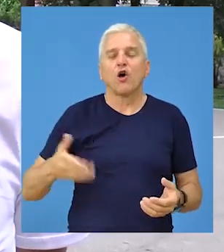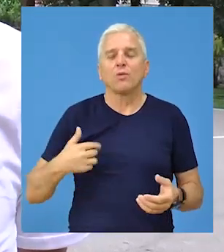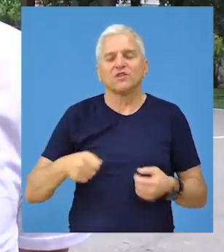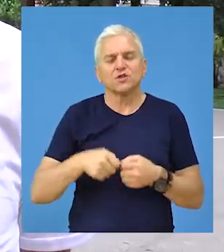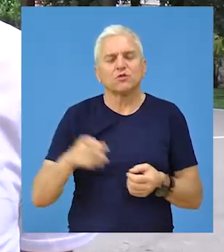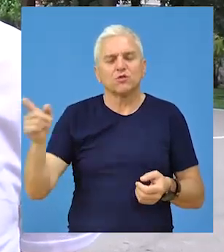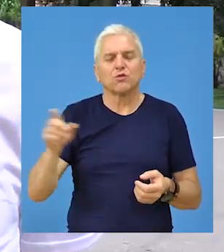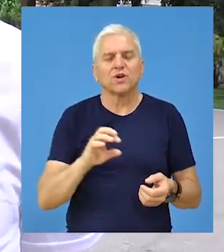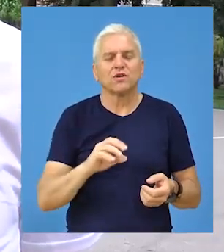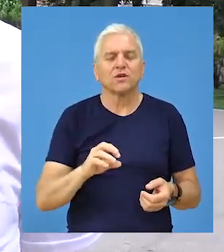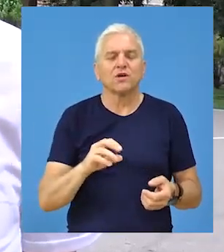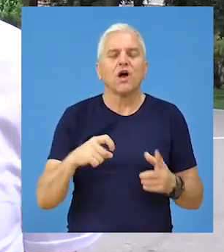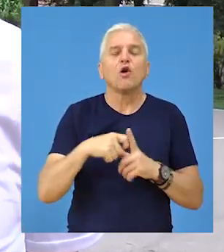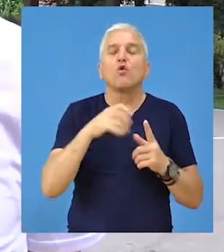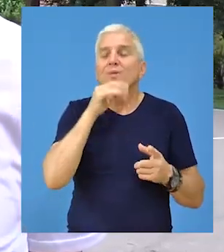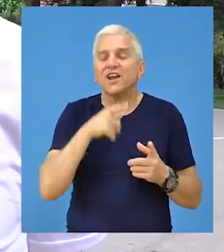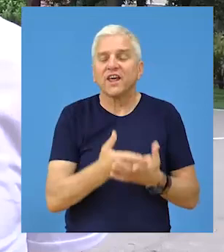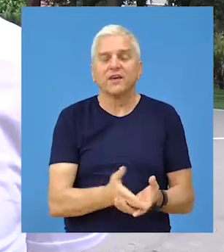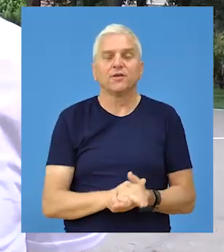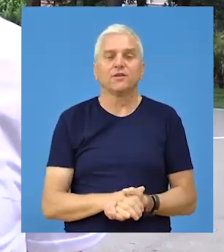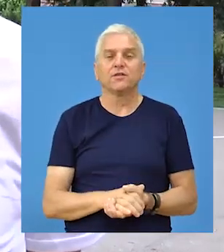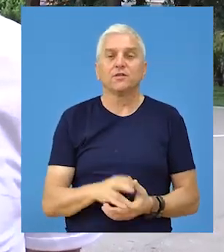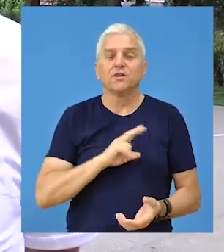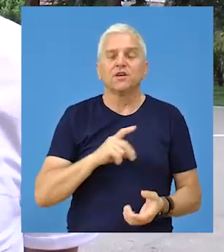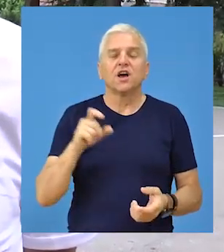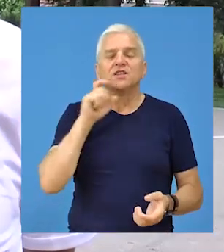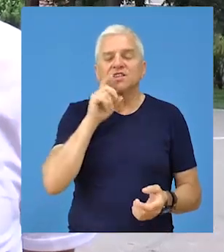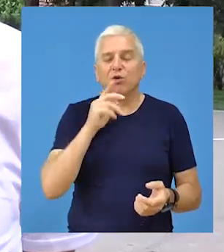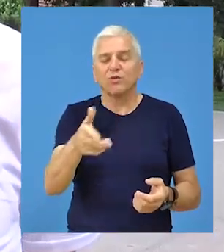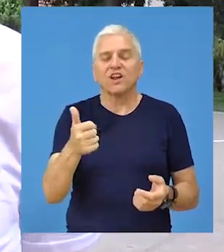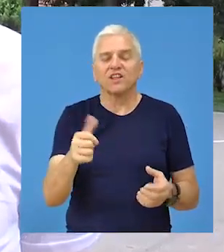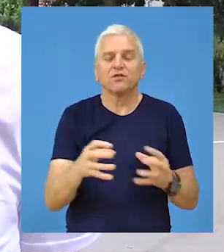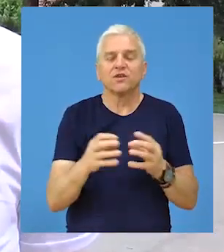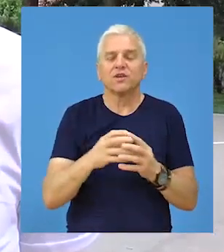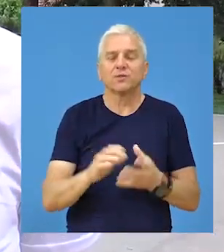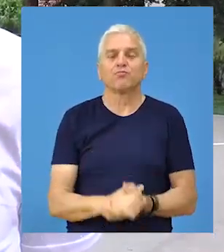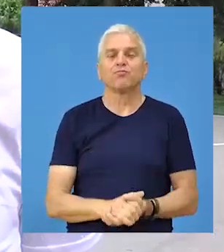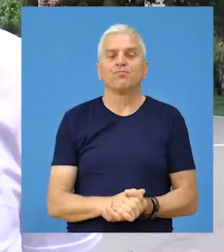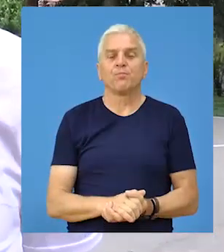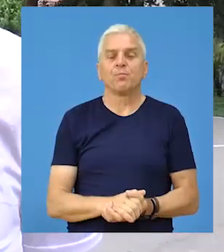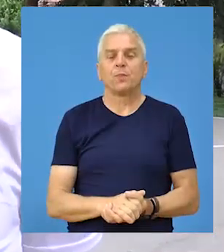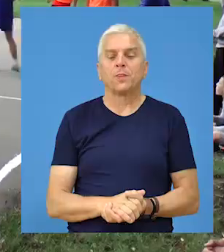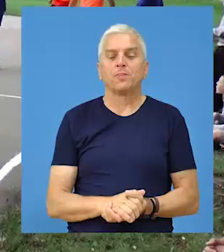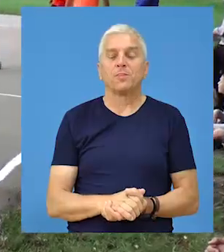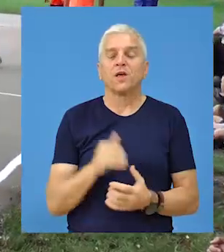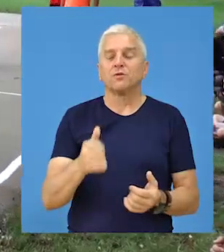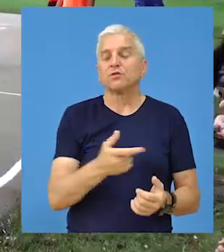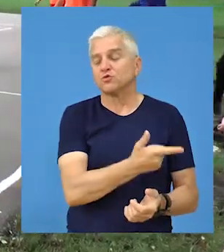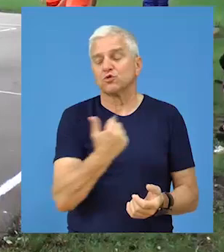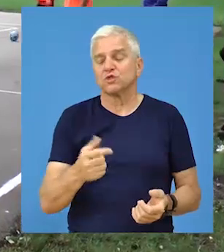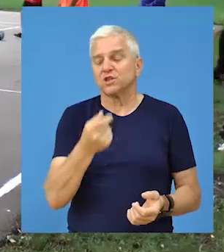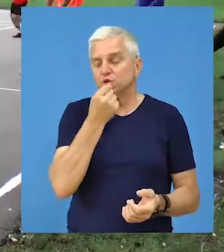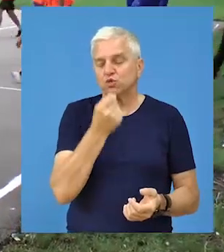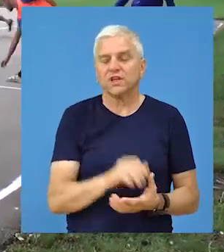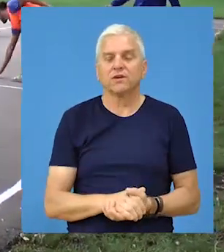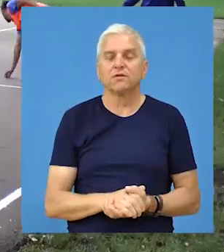-mladinsku ekipu iz Kumana imamo jednu srbobransku ekipu Max Bec Srbobran odakle su i sudije